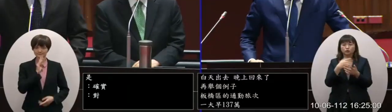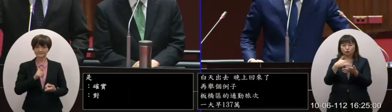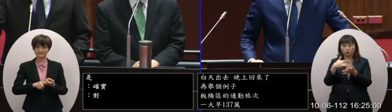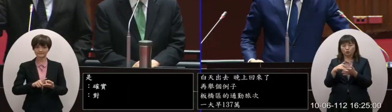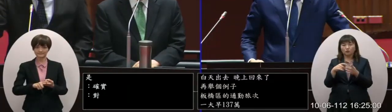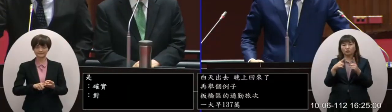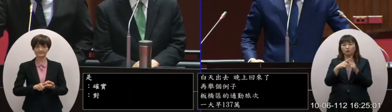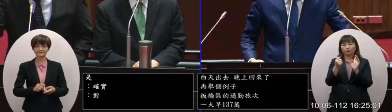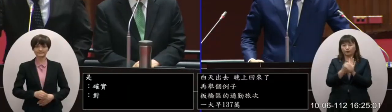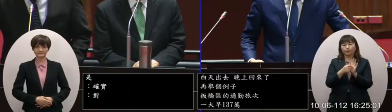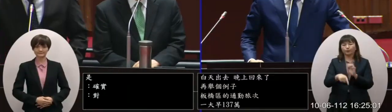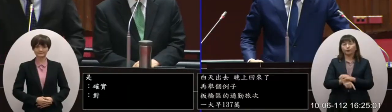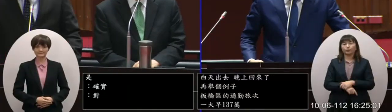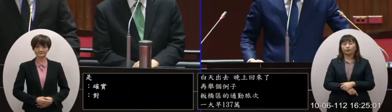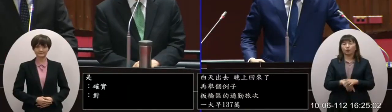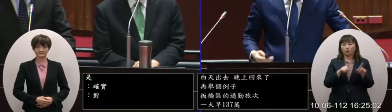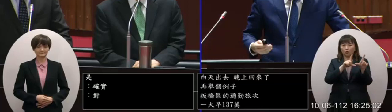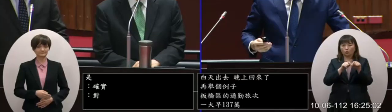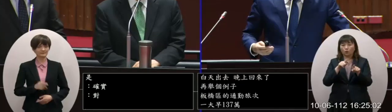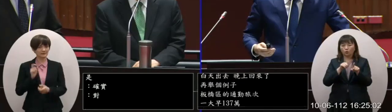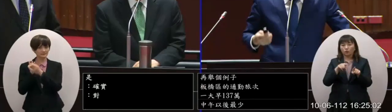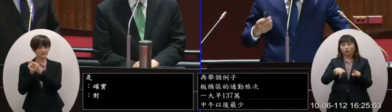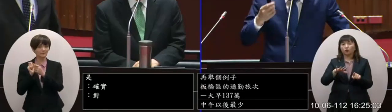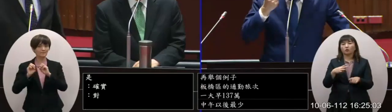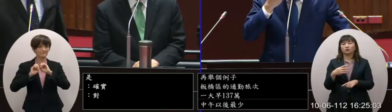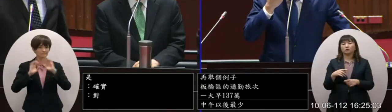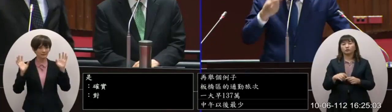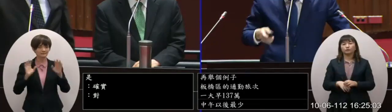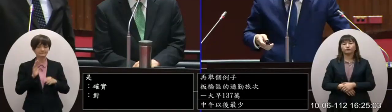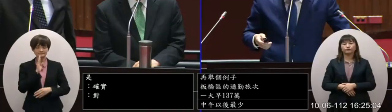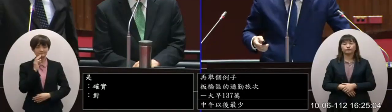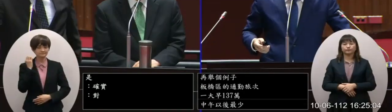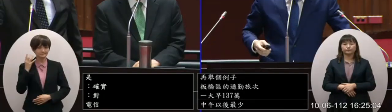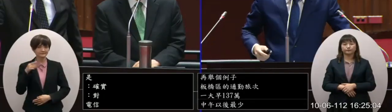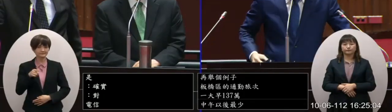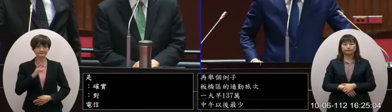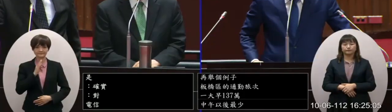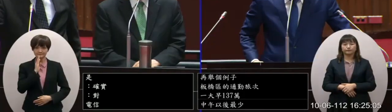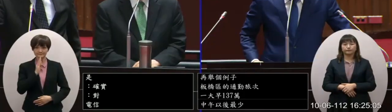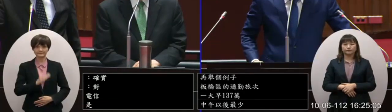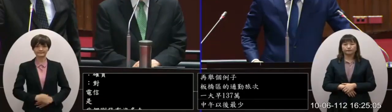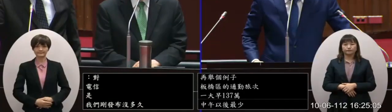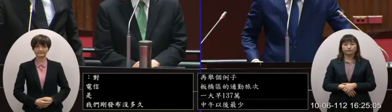出來的很有科學的依據新發佈的所以